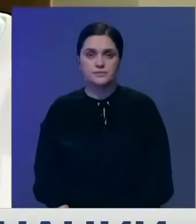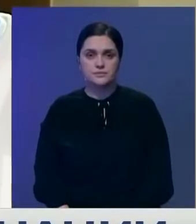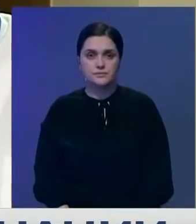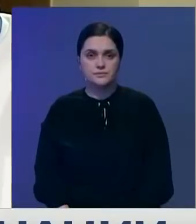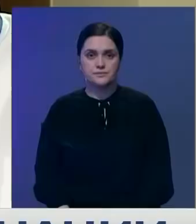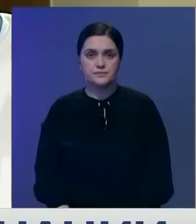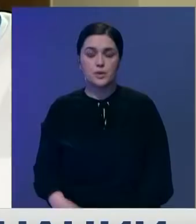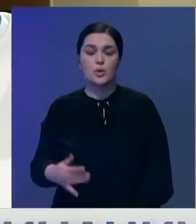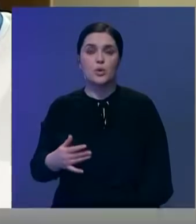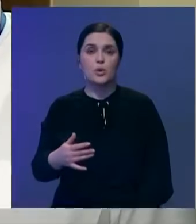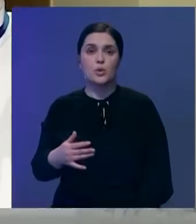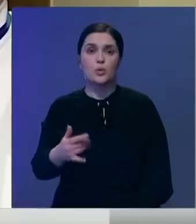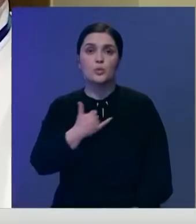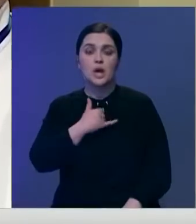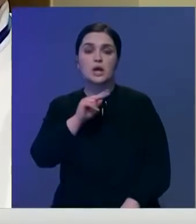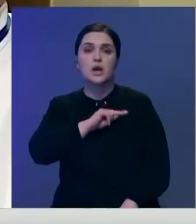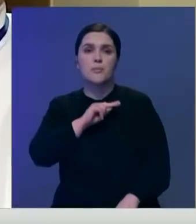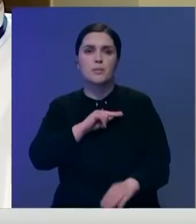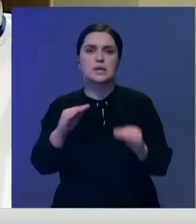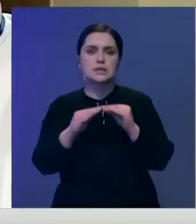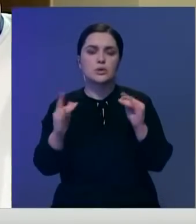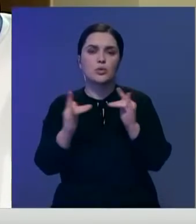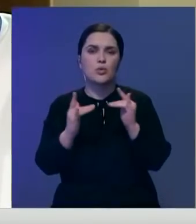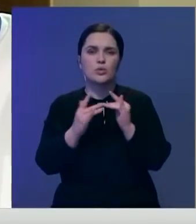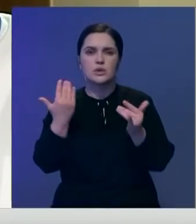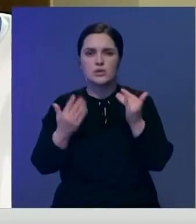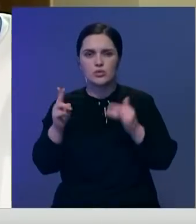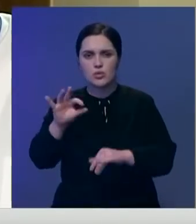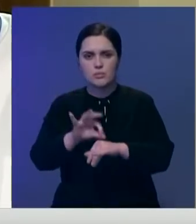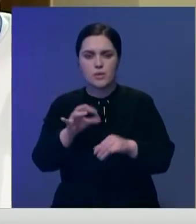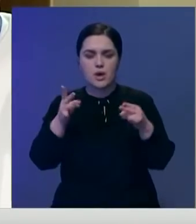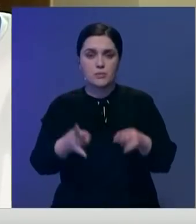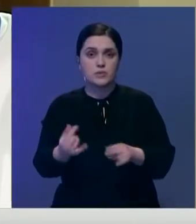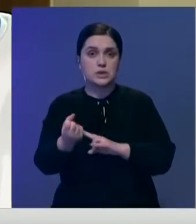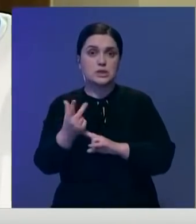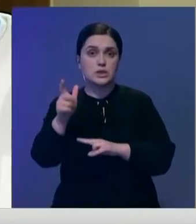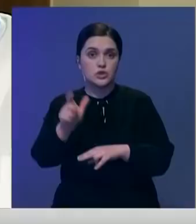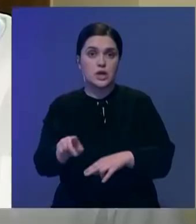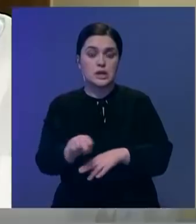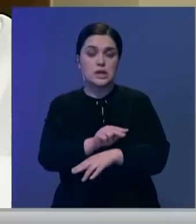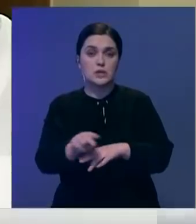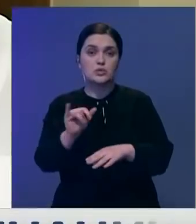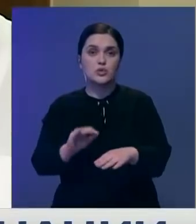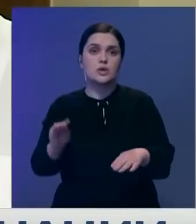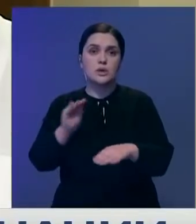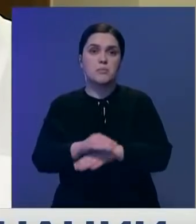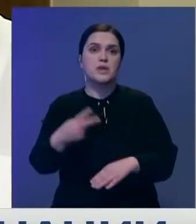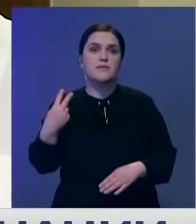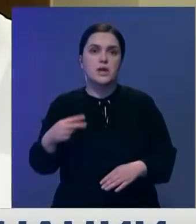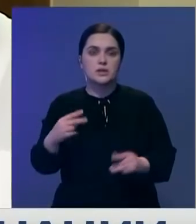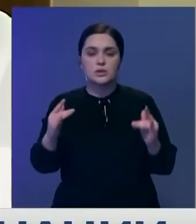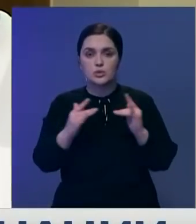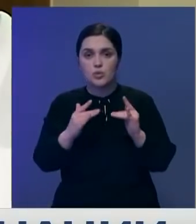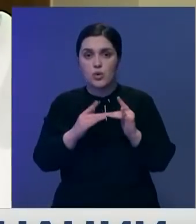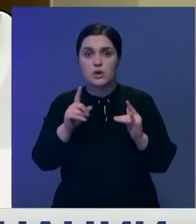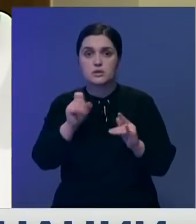У нас работает стационарно 10 коек для ковидных больных. Сейчас здесь лечится 13 человек. На днях добавим еще 20 коек. За